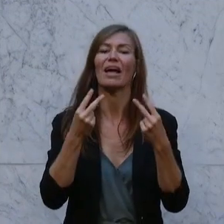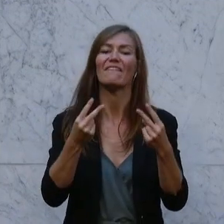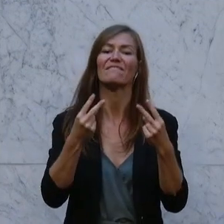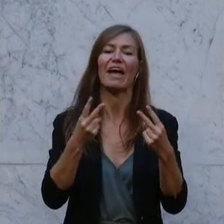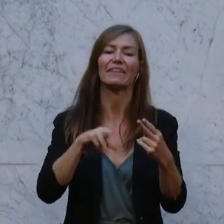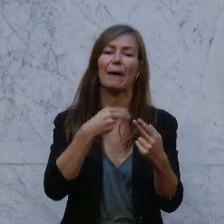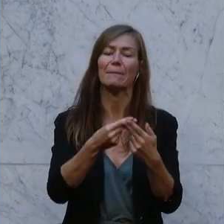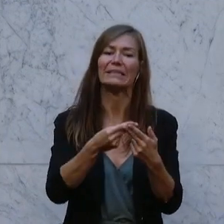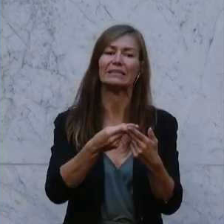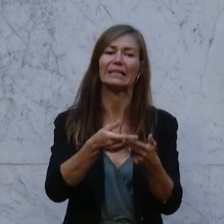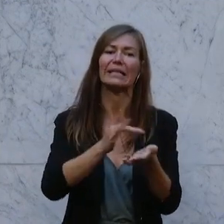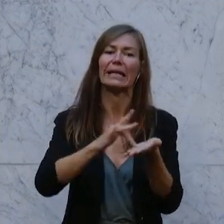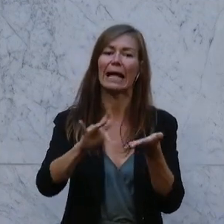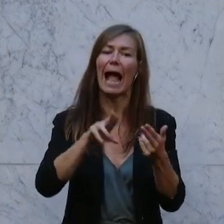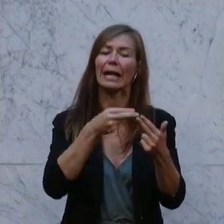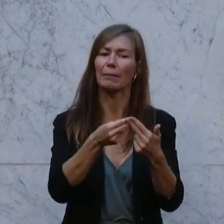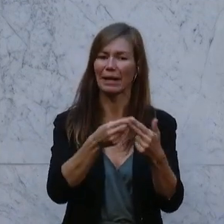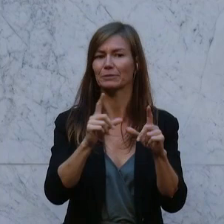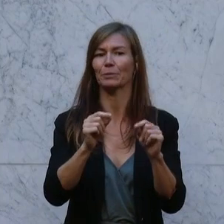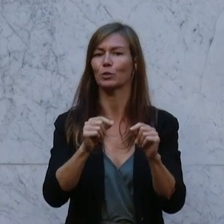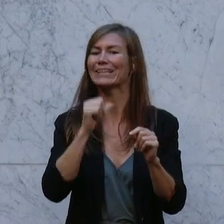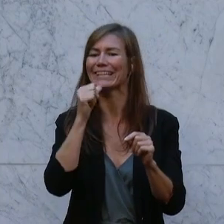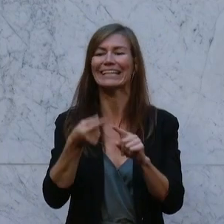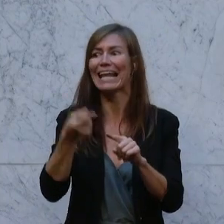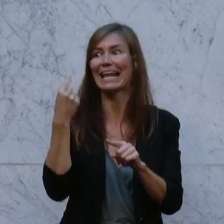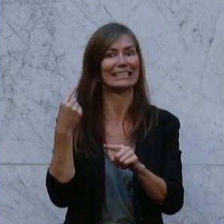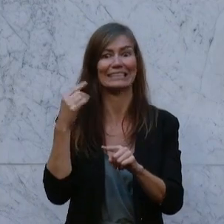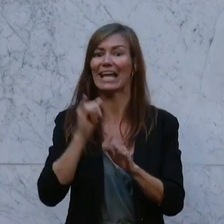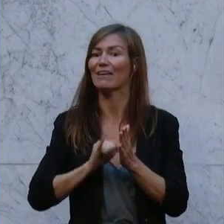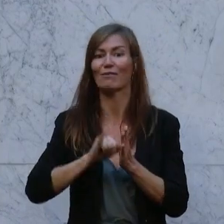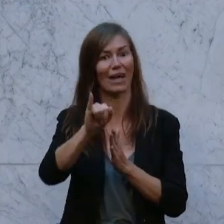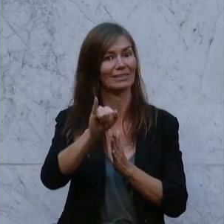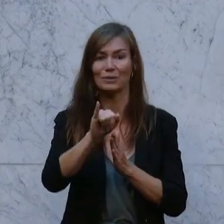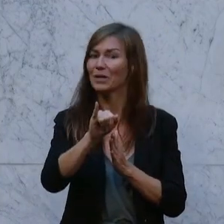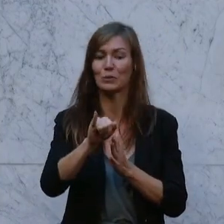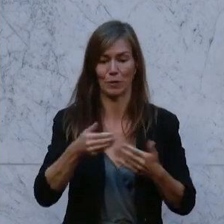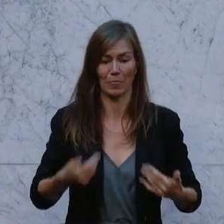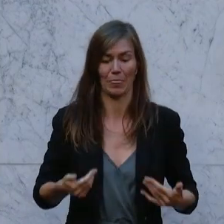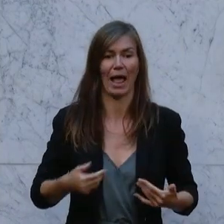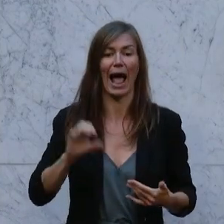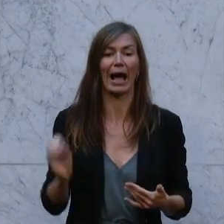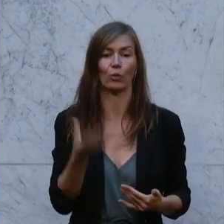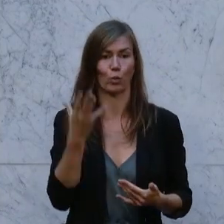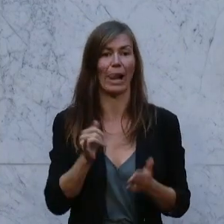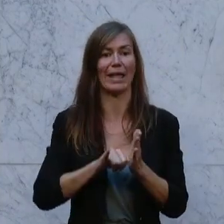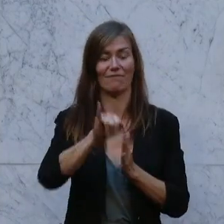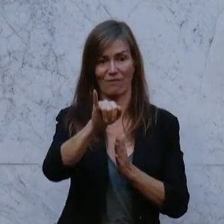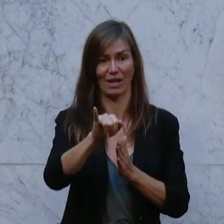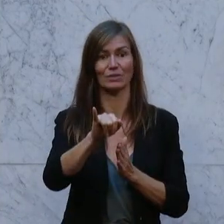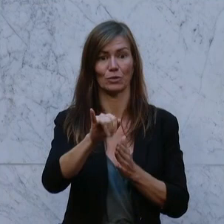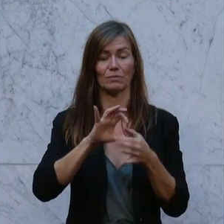bedeutet das? Das heißt, anstelle der Vorjahresinflation, die derzeit für die Bestimmung oder zur Bestimmung von Mieterhöhungen herangezogen wird,